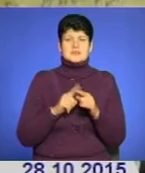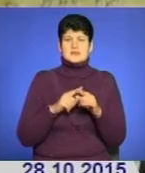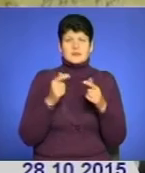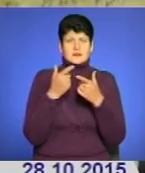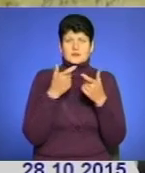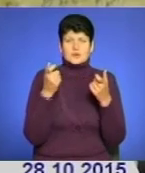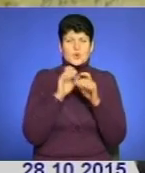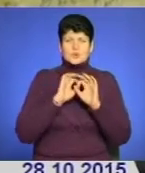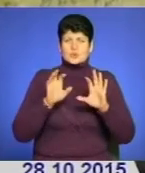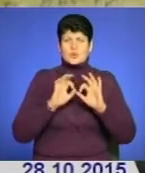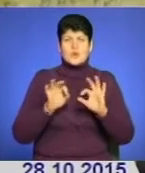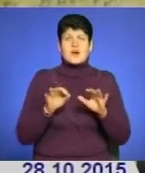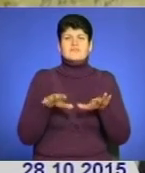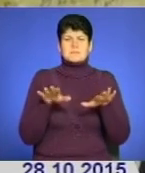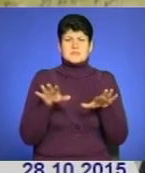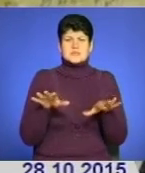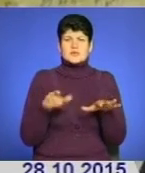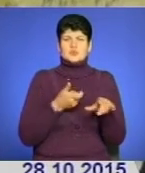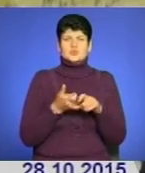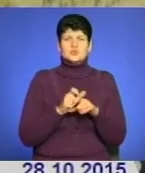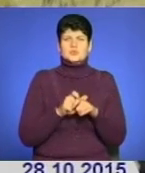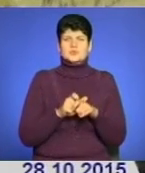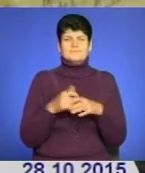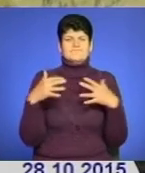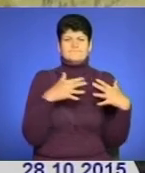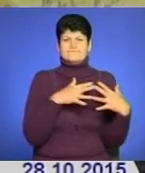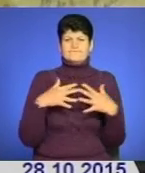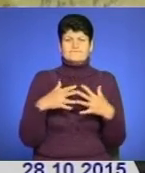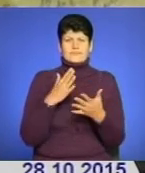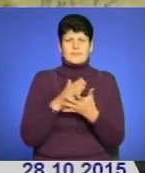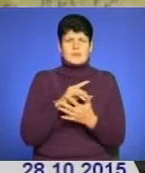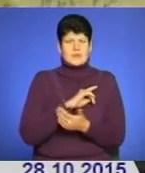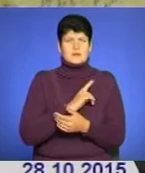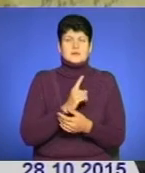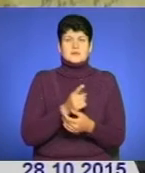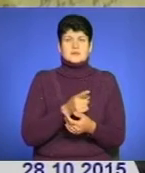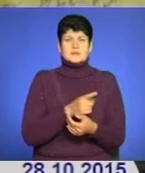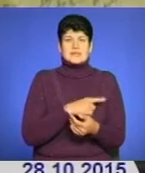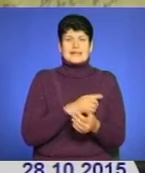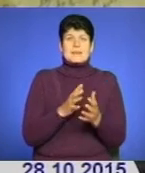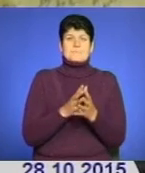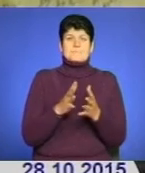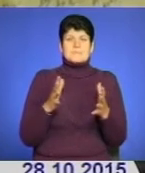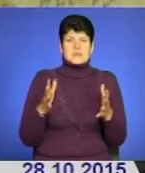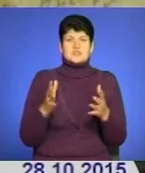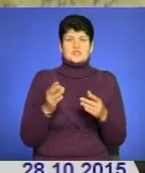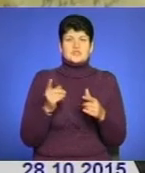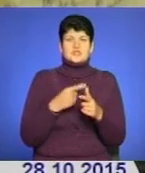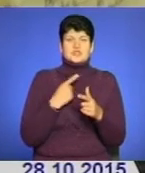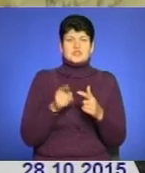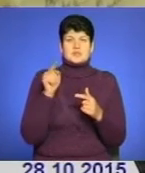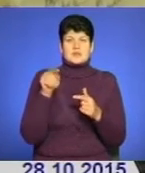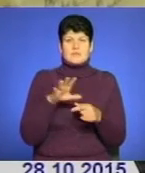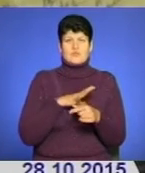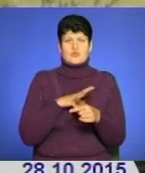насправді в цих місцях ідуть дуже сильні, дуже гарячі бої. І, можливо, більше, ніж там були на всіх